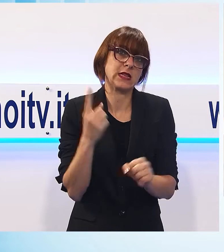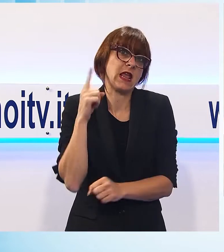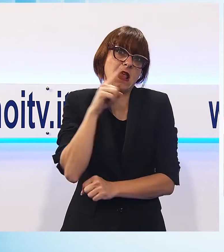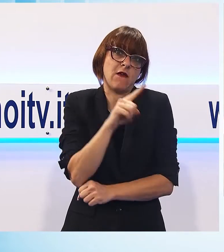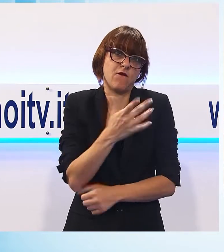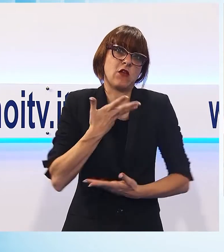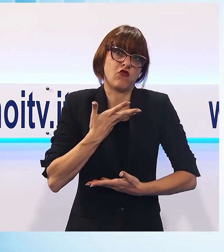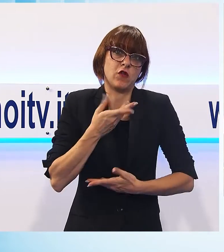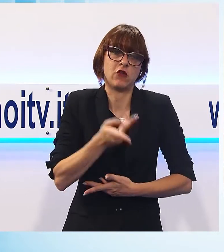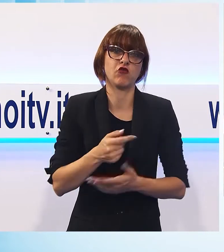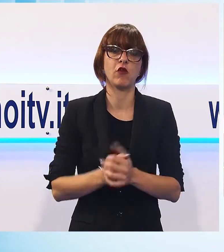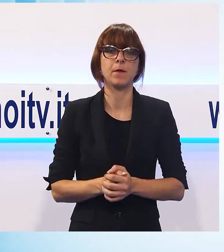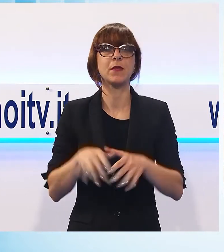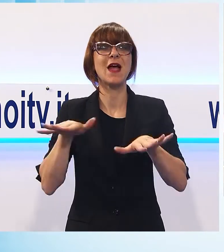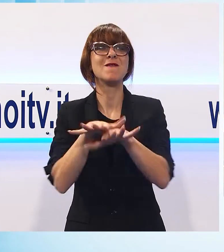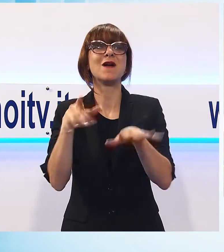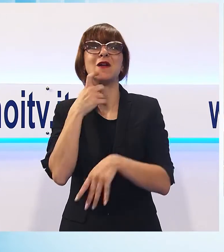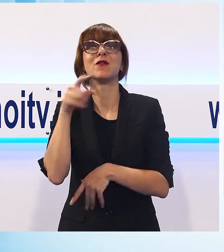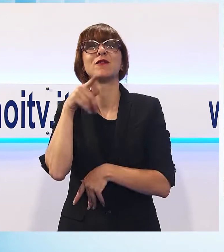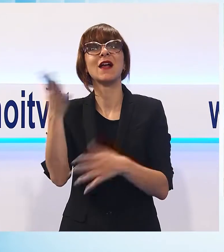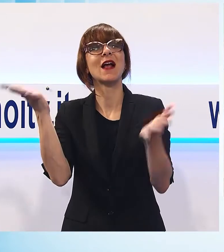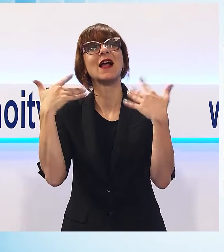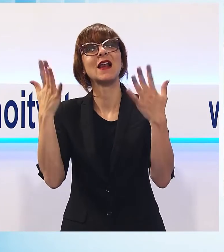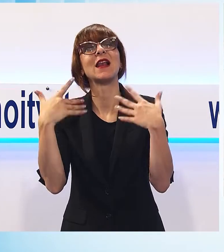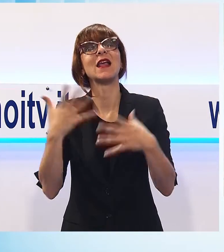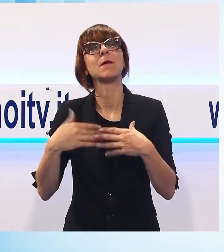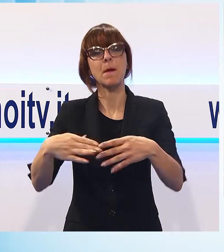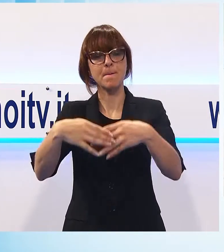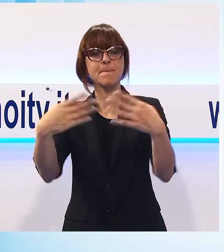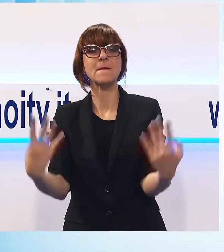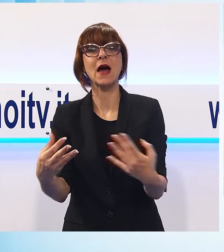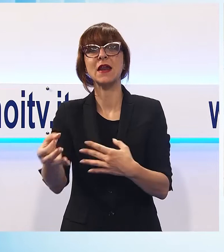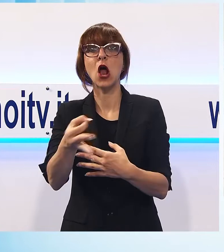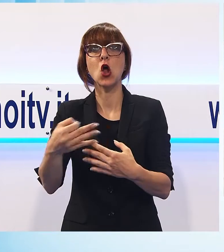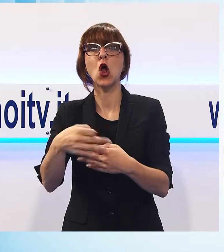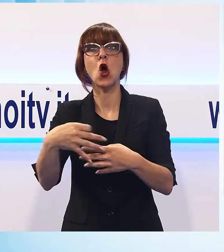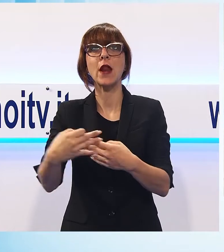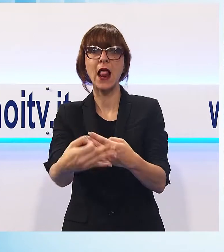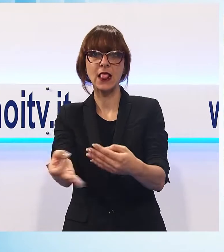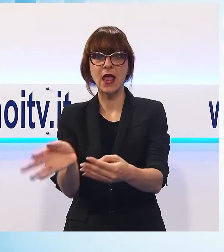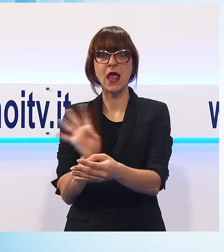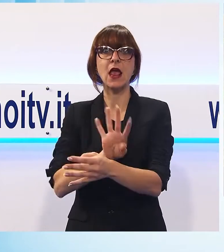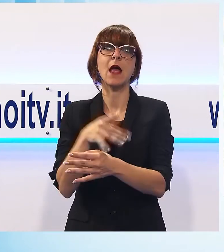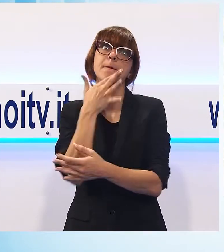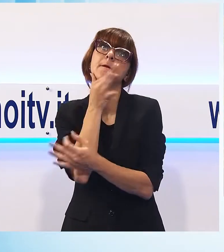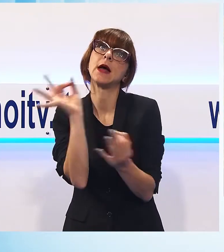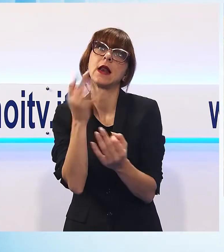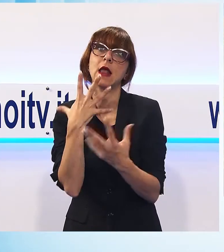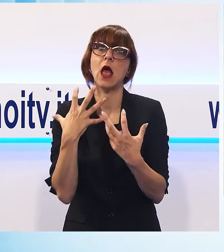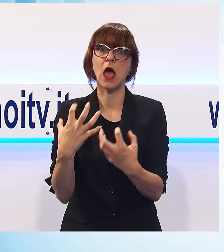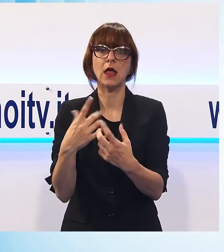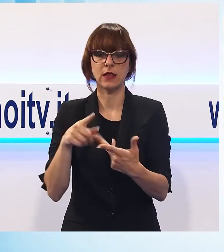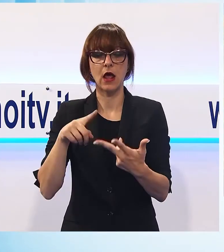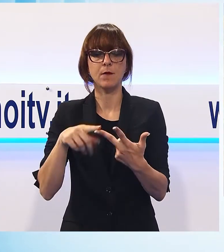La forza del Mar Rosso è il clima, la bellezza della barriera corallina, i servizi offerti e un prezzo imbattibile, quindi che